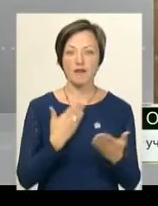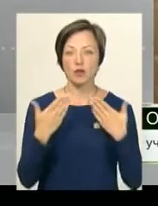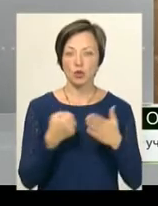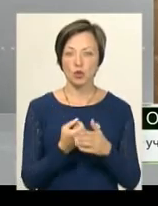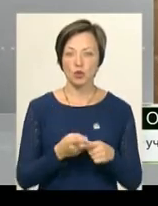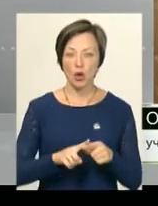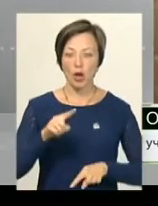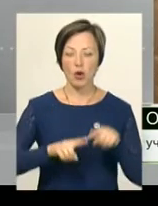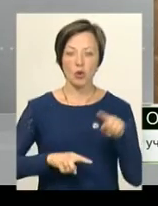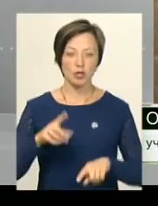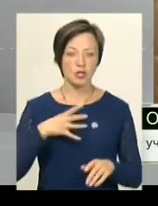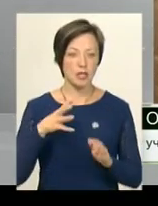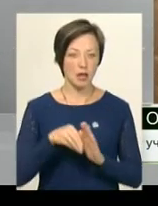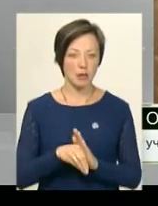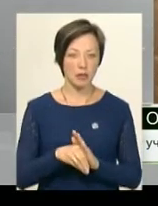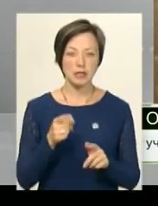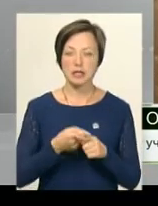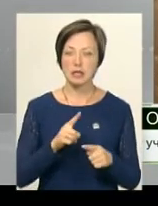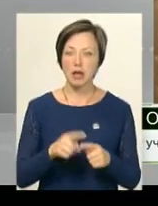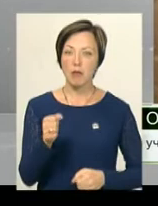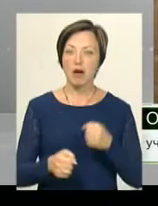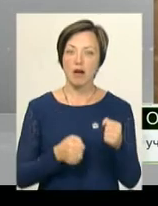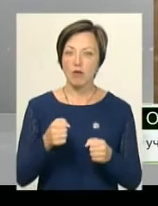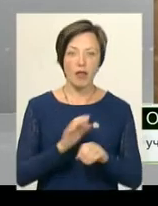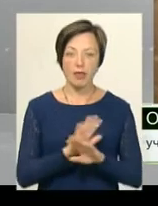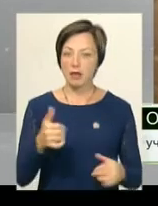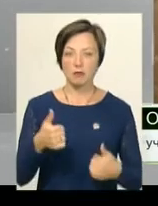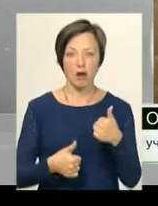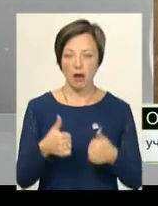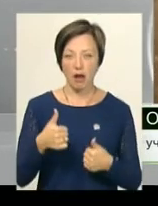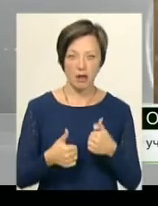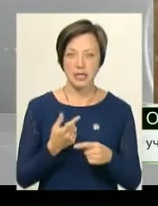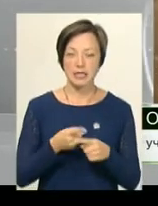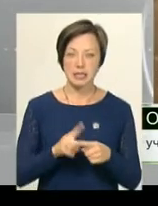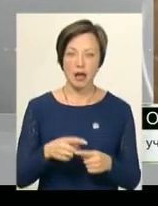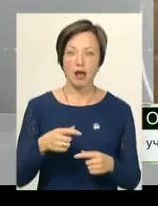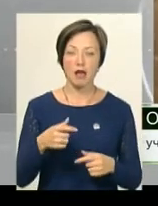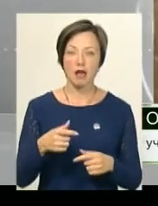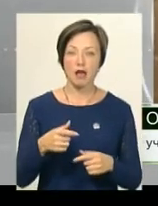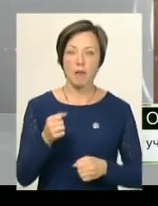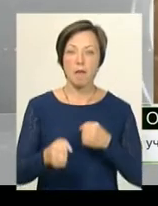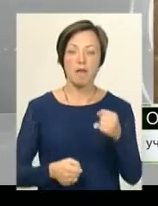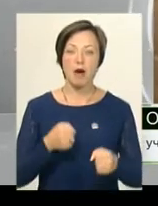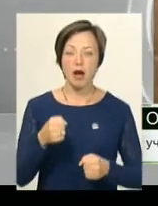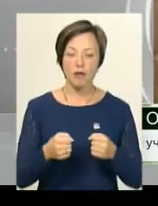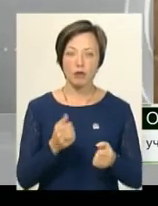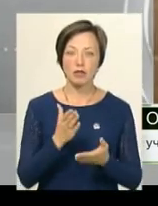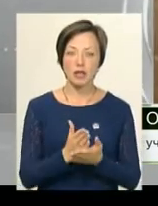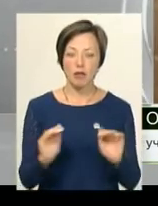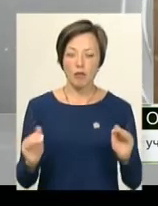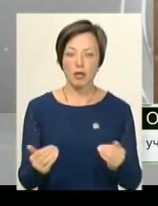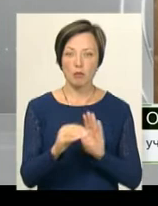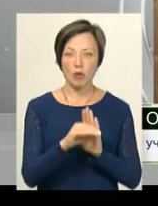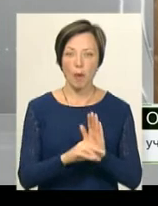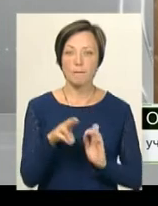та родичі загиблих. Цей марафон не є змаганням. Цей марафон є в нашах програми